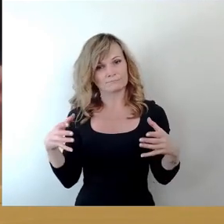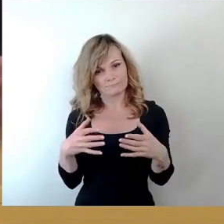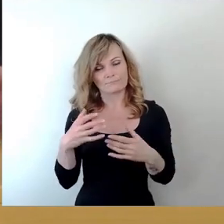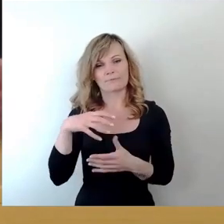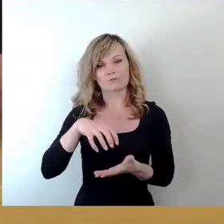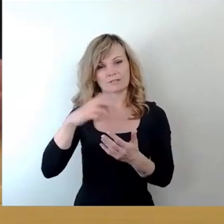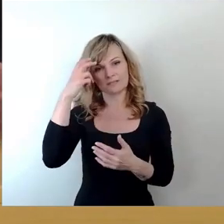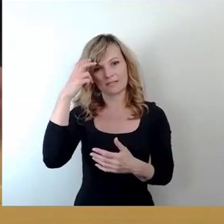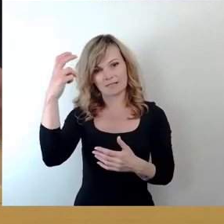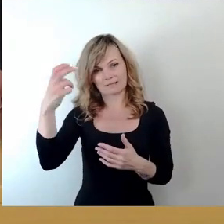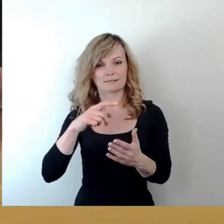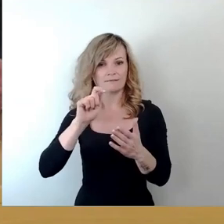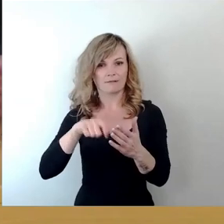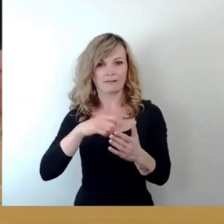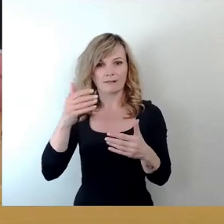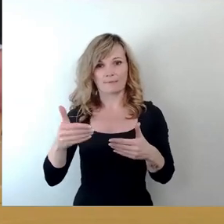dieser Wahlperiode begrüßen.